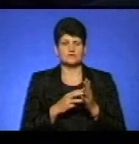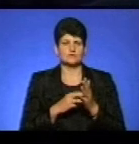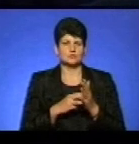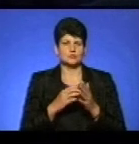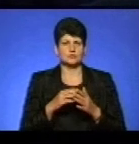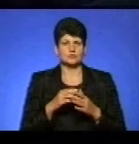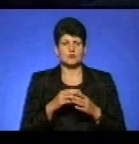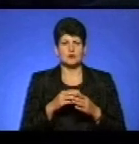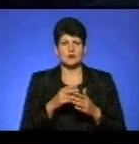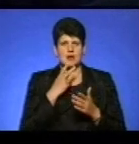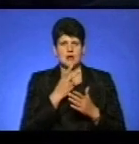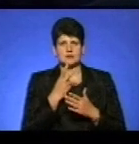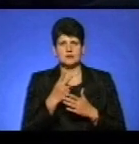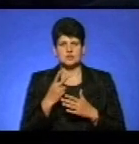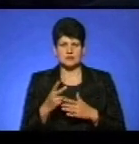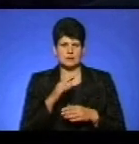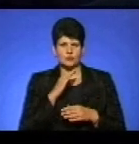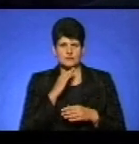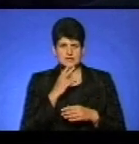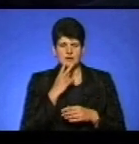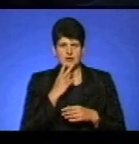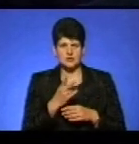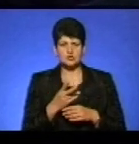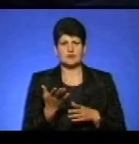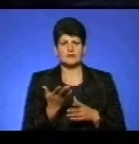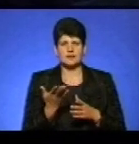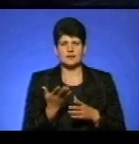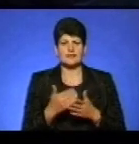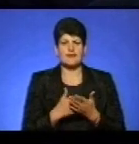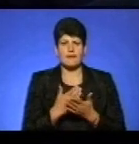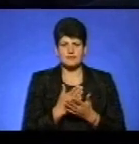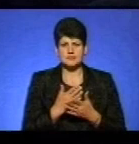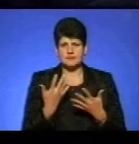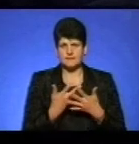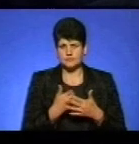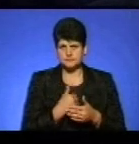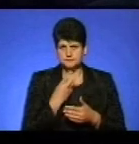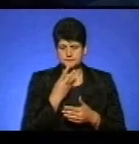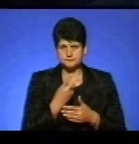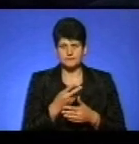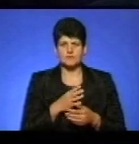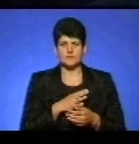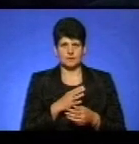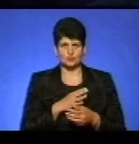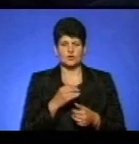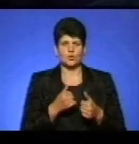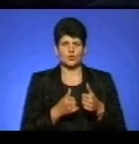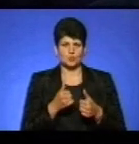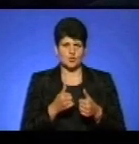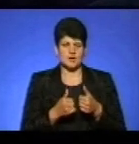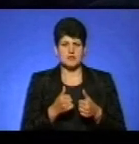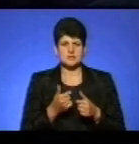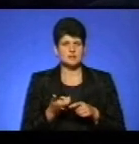Це професійний глядач, який звикли ходити на фільми з усього світу, на якісні фільми. Ми були у конкуренції